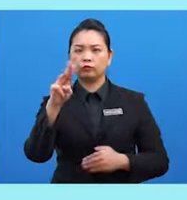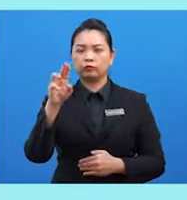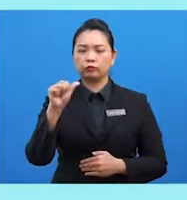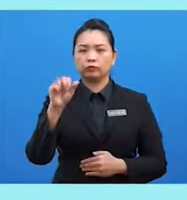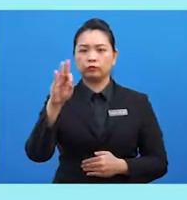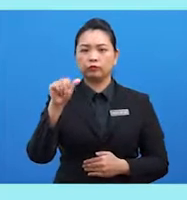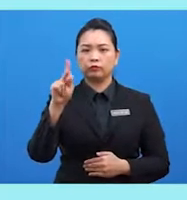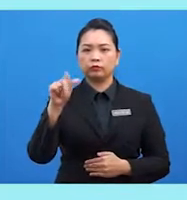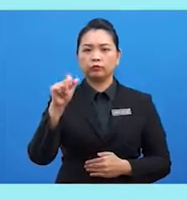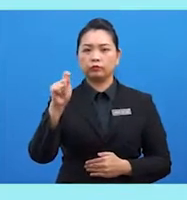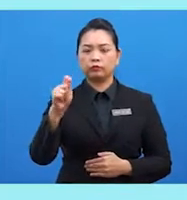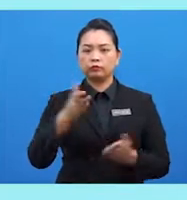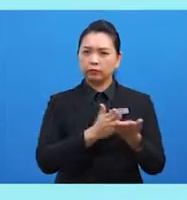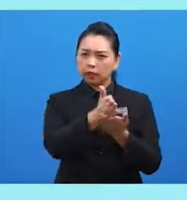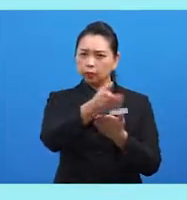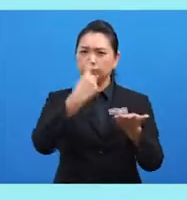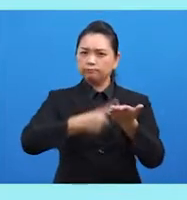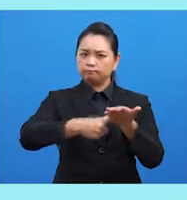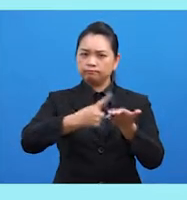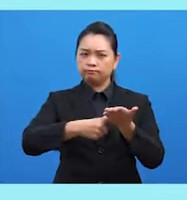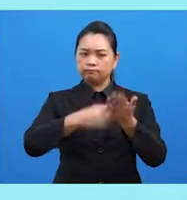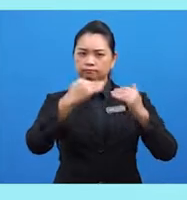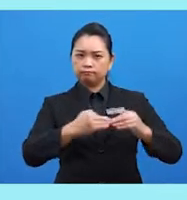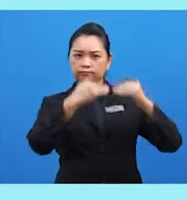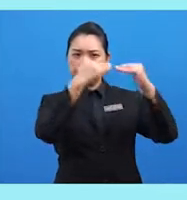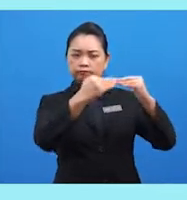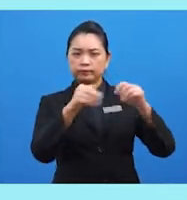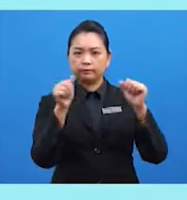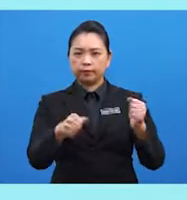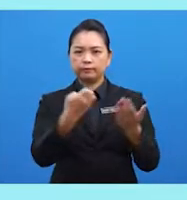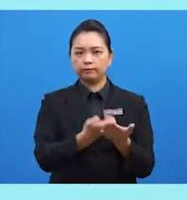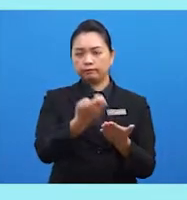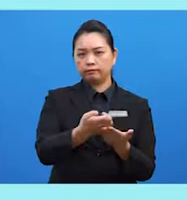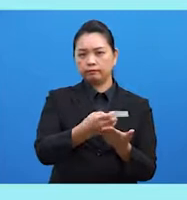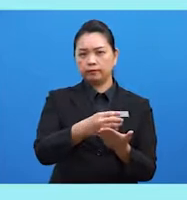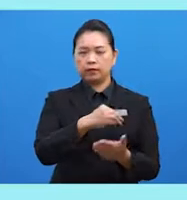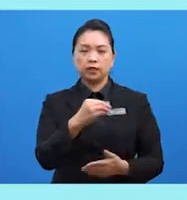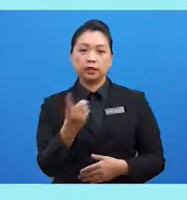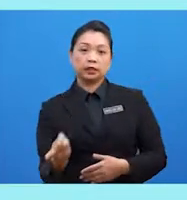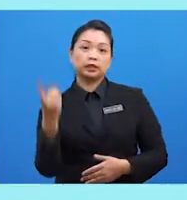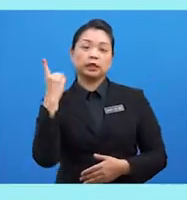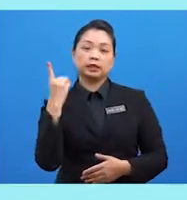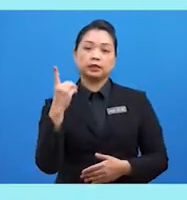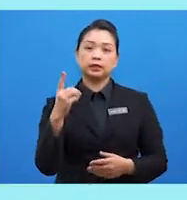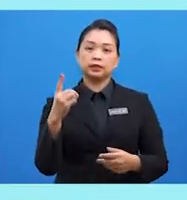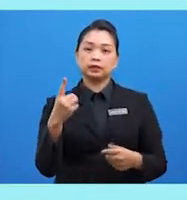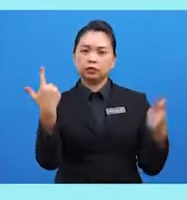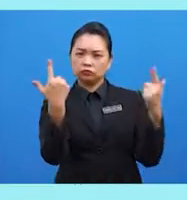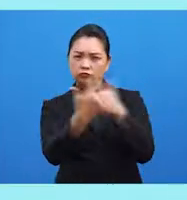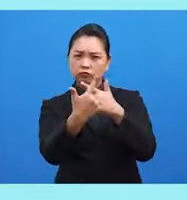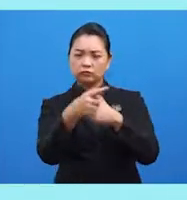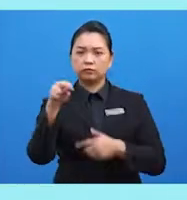NAM melalui rundingan. Meningkatkan keupayaan ekonomi dan daya saing NAM